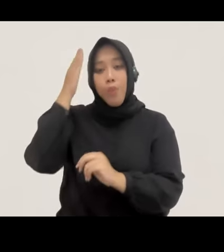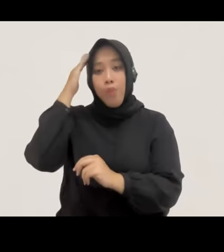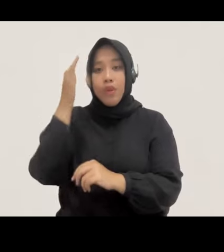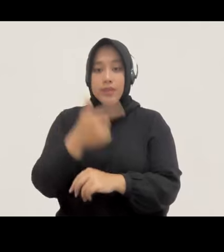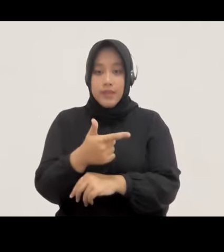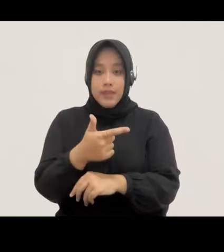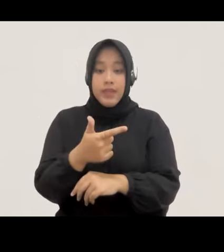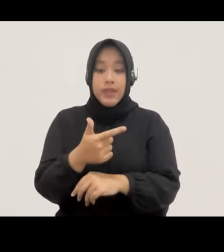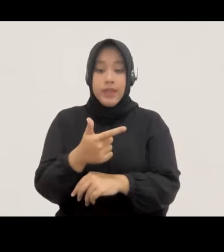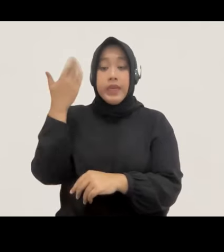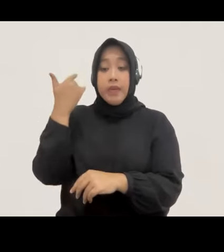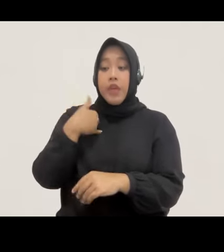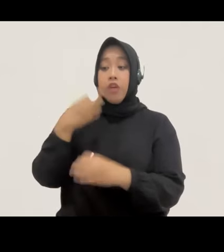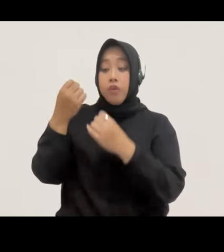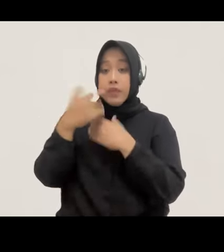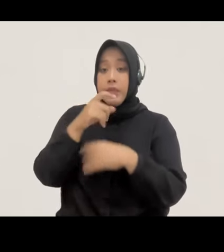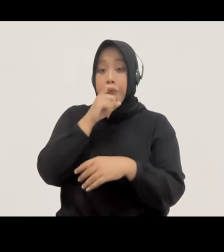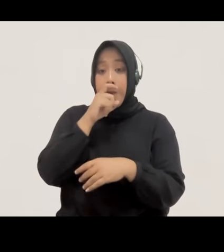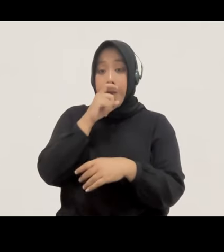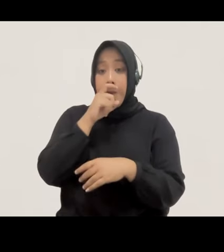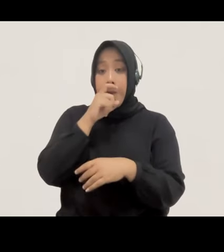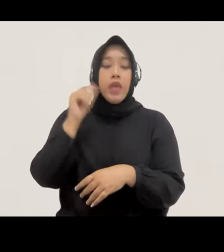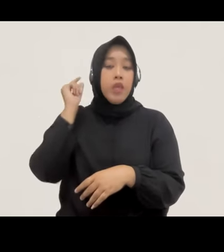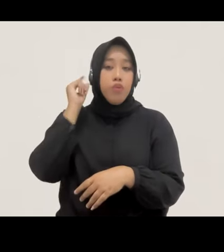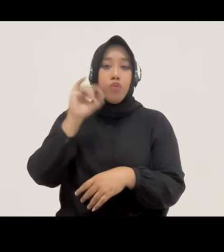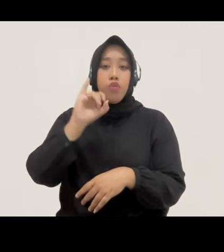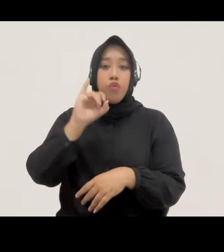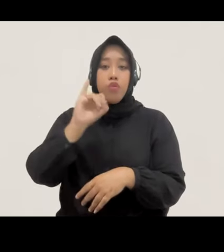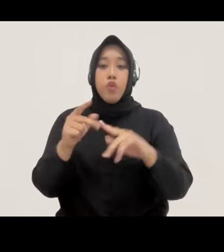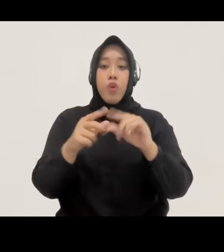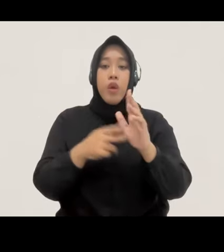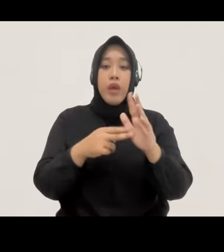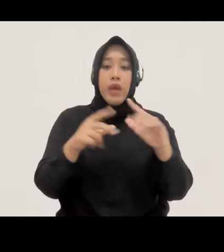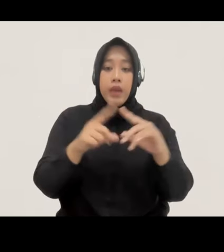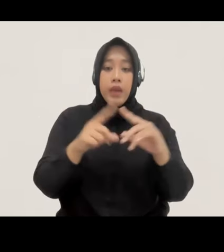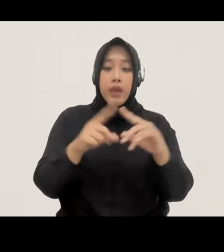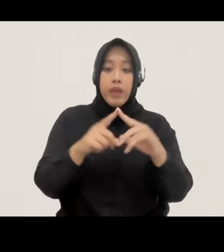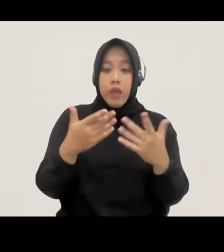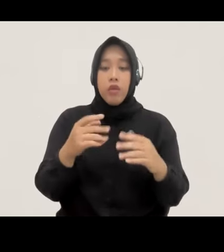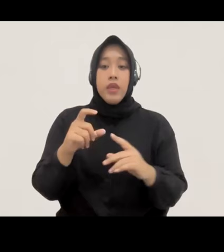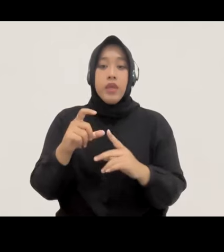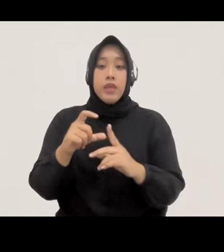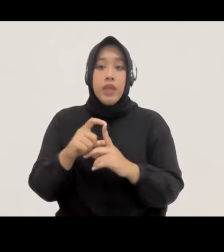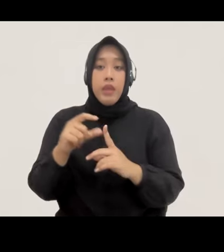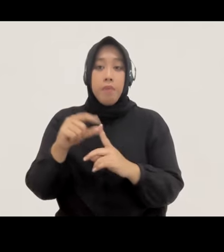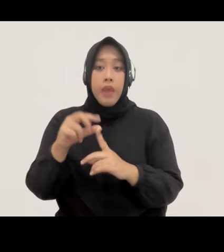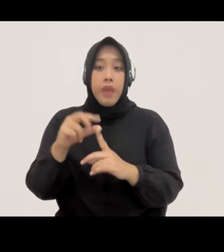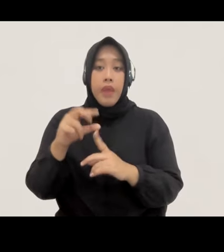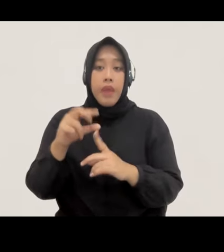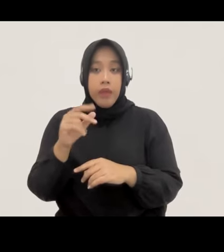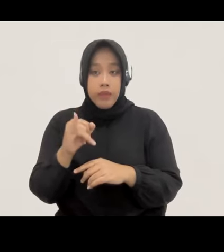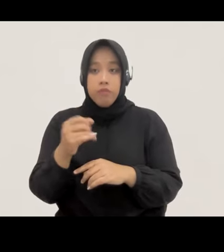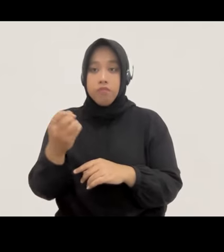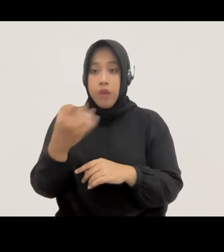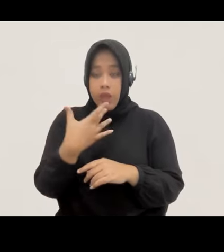kemarin, seperti yang disampaikan oleh Mbak Johana, balek DPR RI atau badan legislasi sudah mengatakan bahwa undang